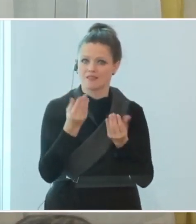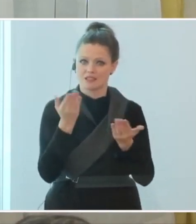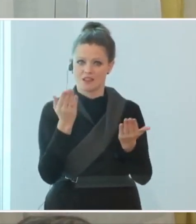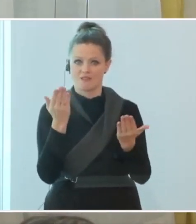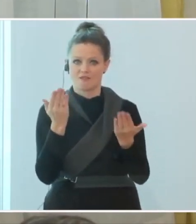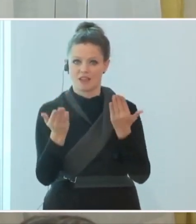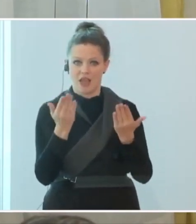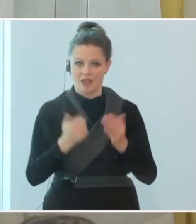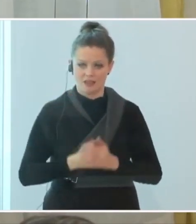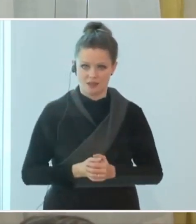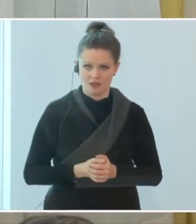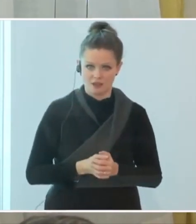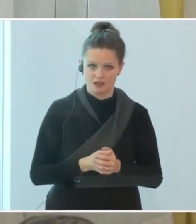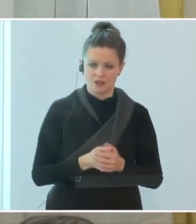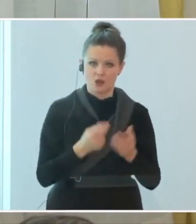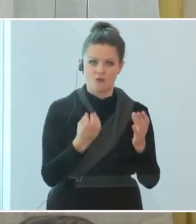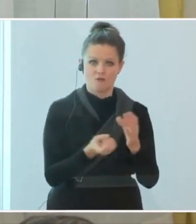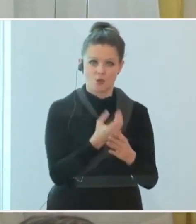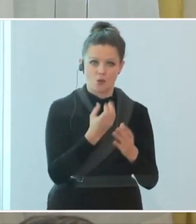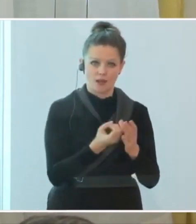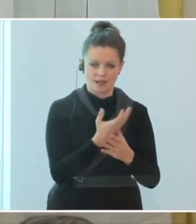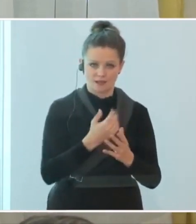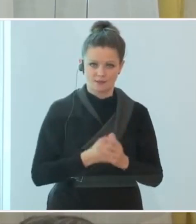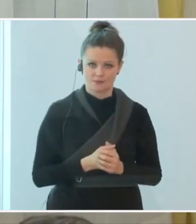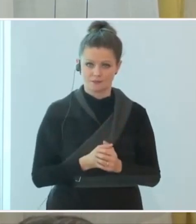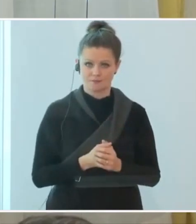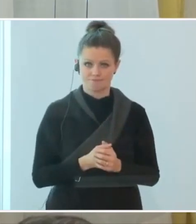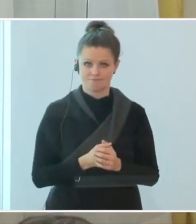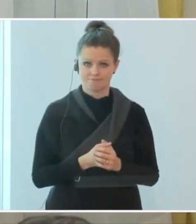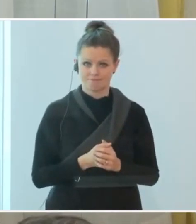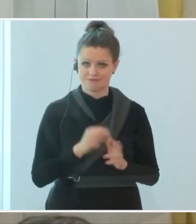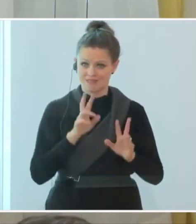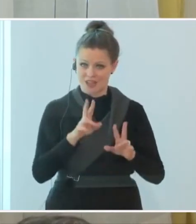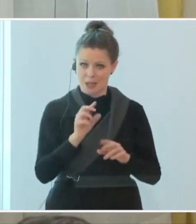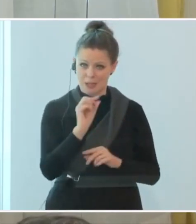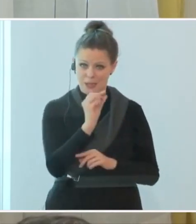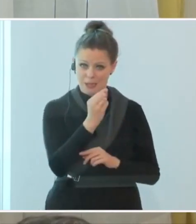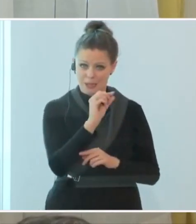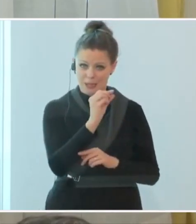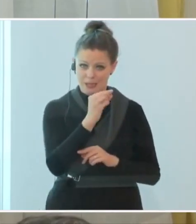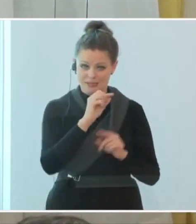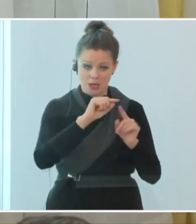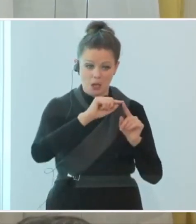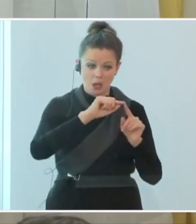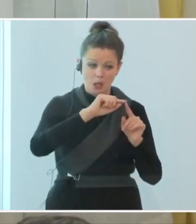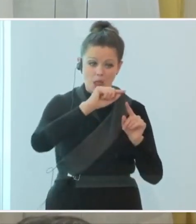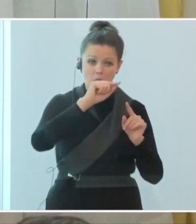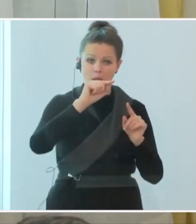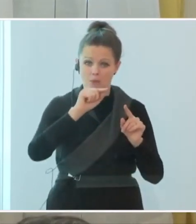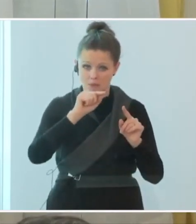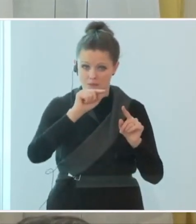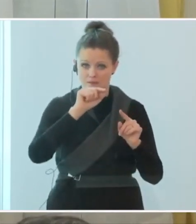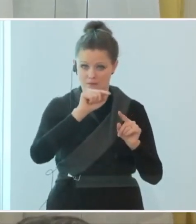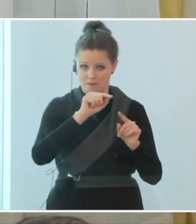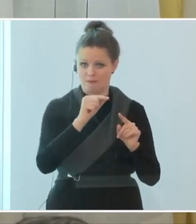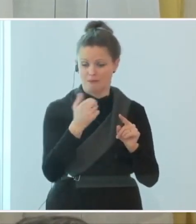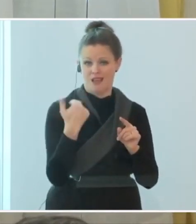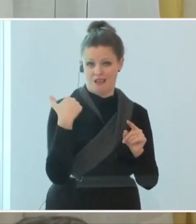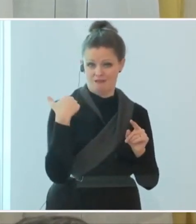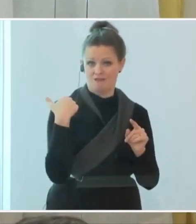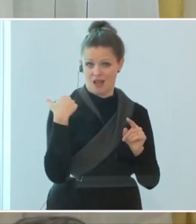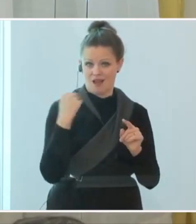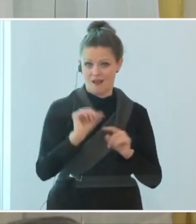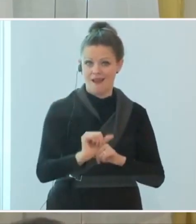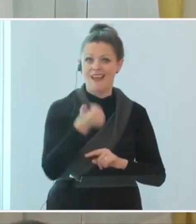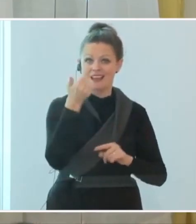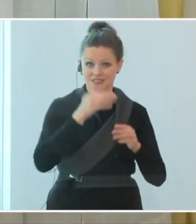Frühling, dieser kleine, vergleichsweise jetzt kleine Hügel, den Sie da sehen, diese Erhebung, das war die